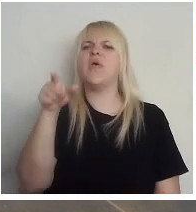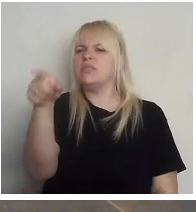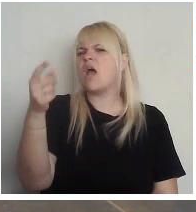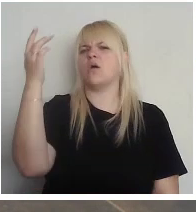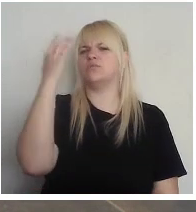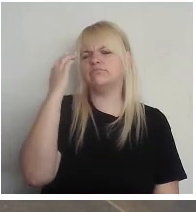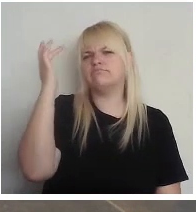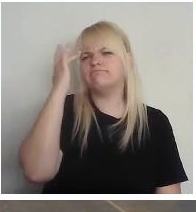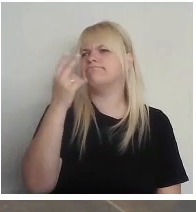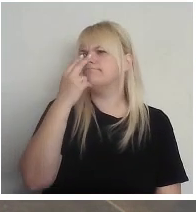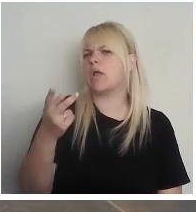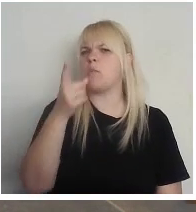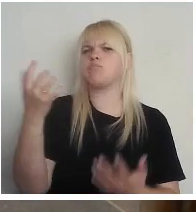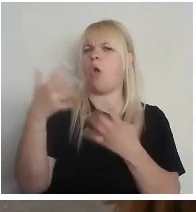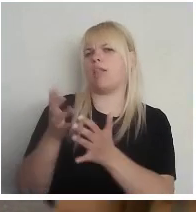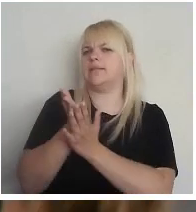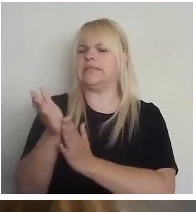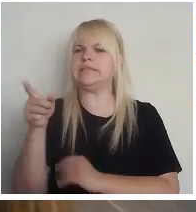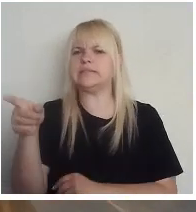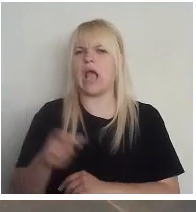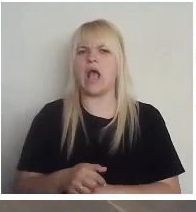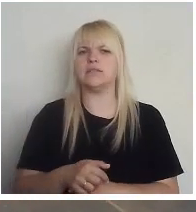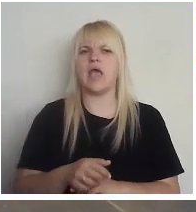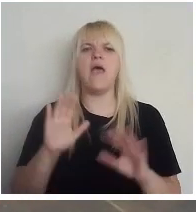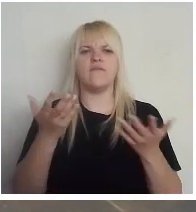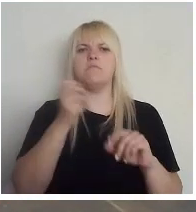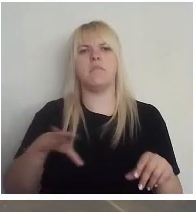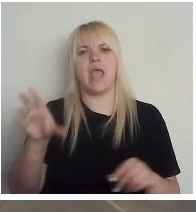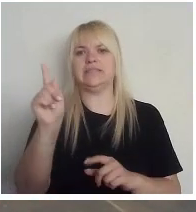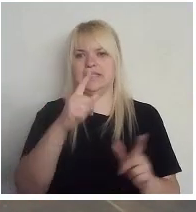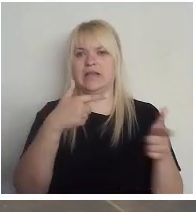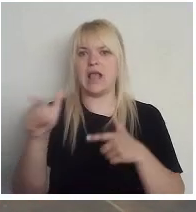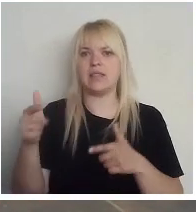politiskās perspektīvas? Vai mēs, tu domā, esam gatavi?